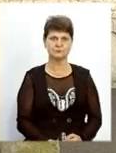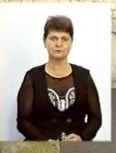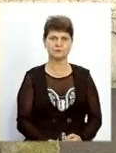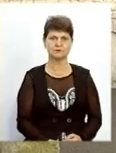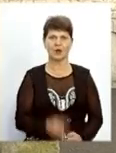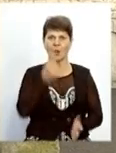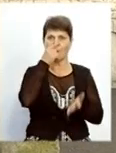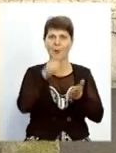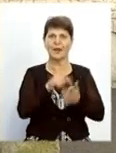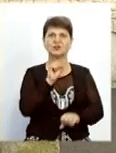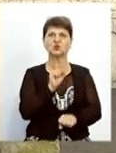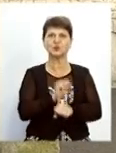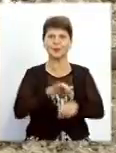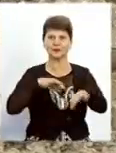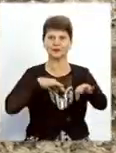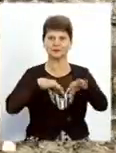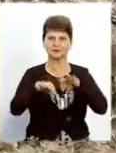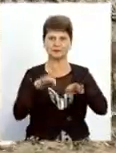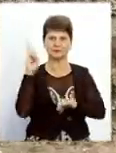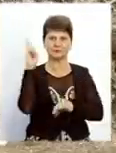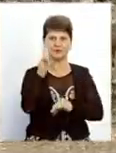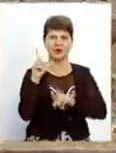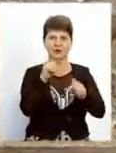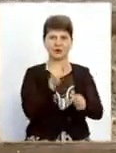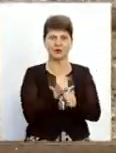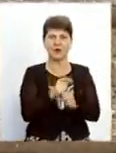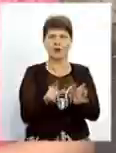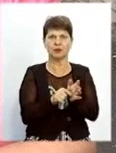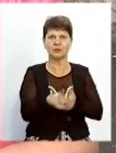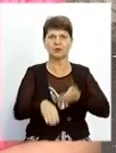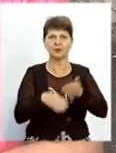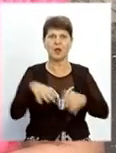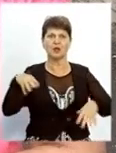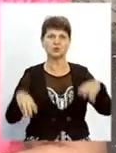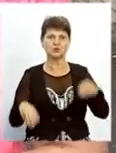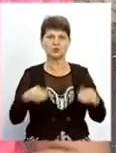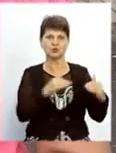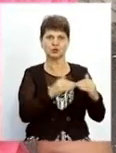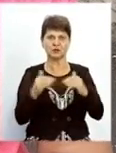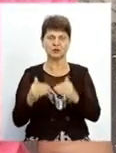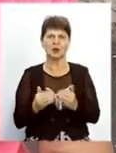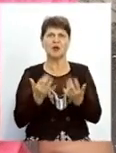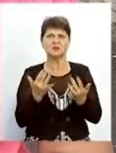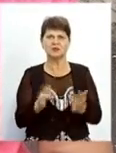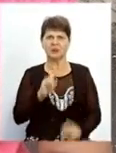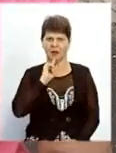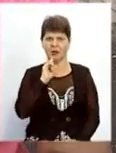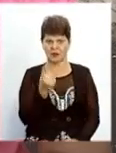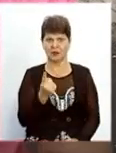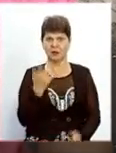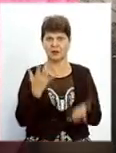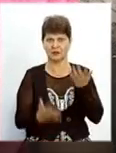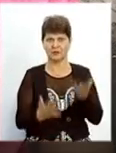Дістатися до зупинки громадського транспорту, щоб їхати на роботу, пенсіонерці допомагає сусідка. І це вже скільки, це вже рік, навірно,